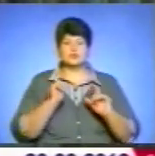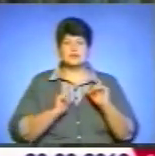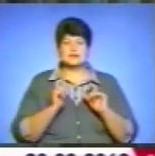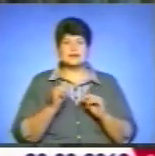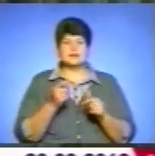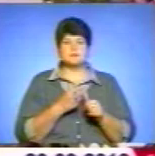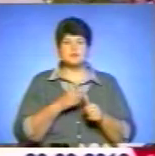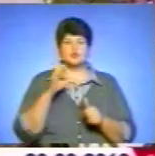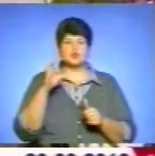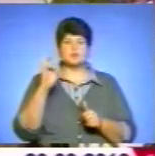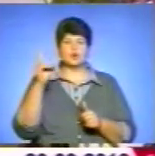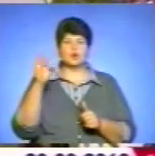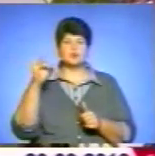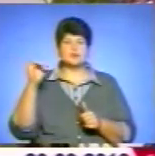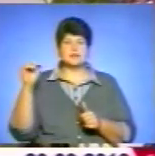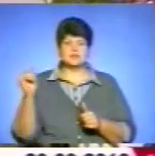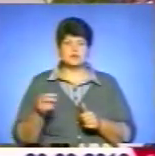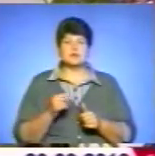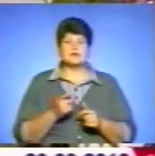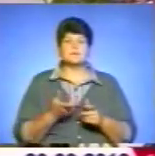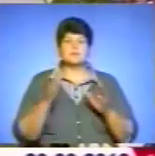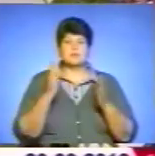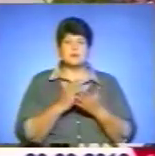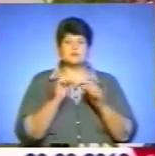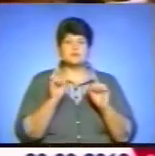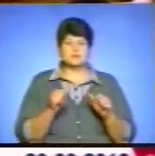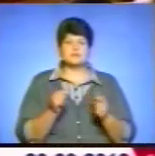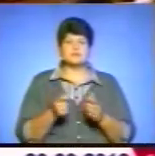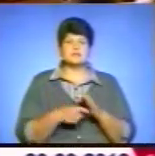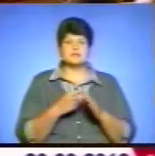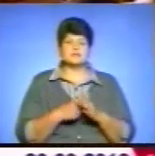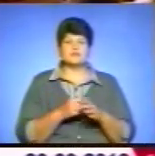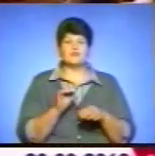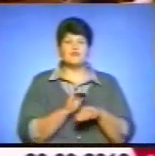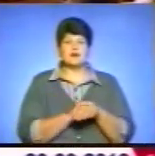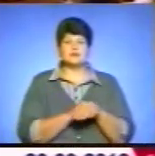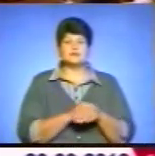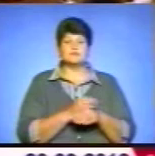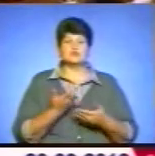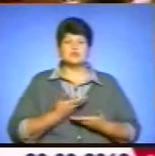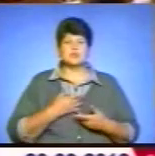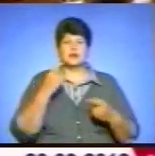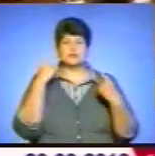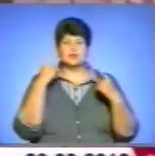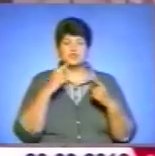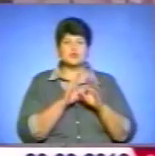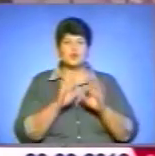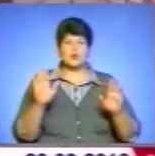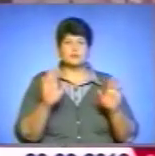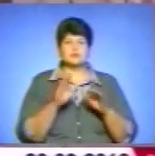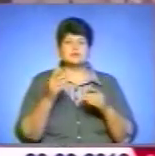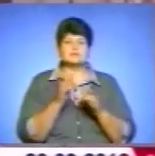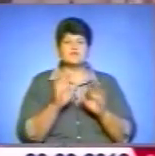Крушельницької. Присутні мали можливість дізнатися цікаві факти про життя і творчість видатної оперної співачки, нашої